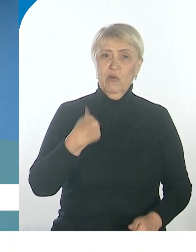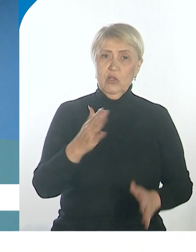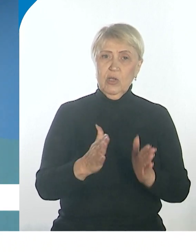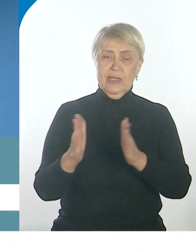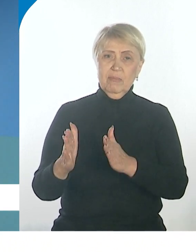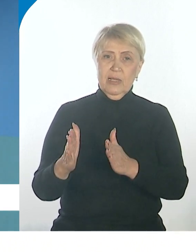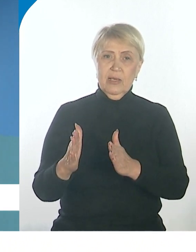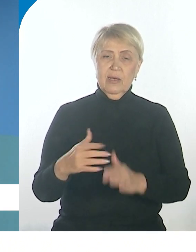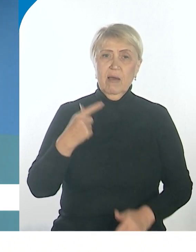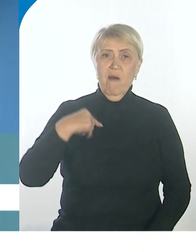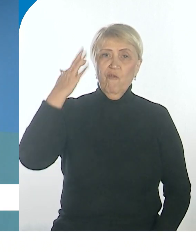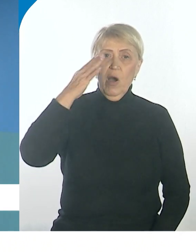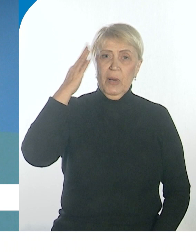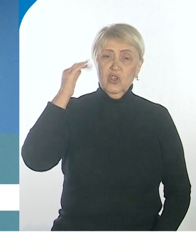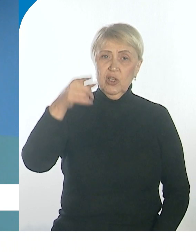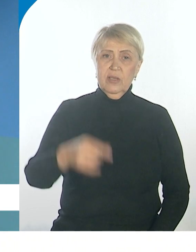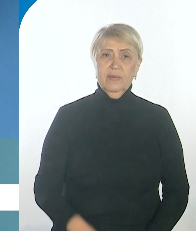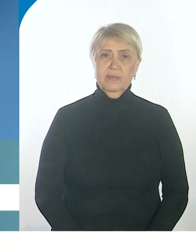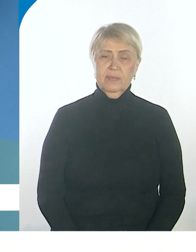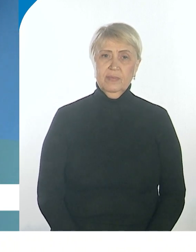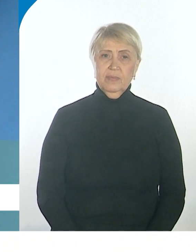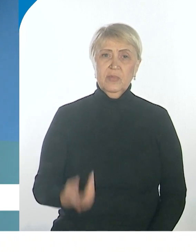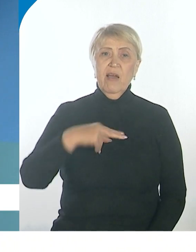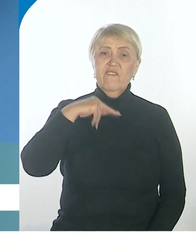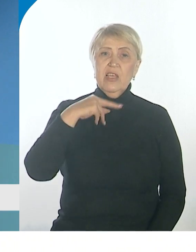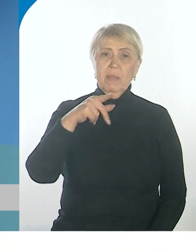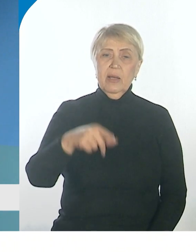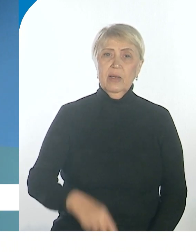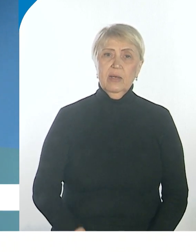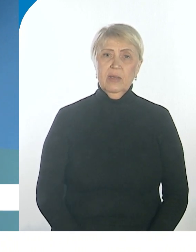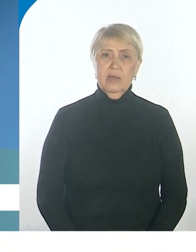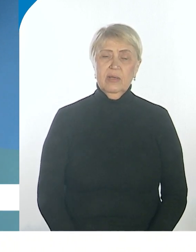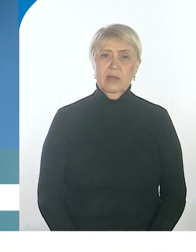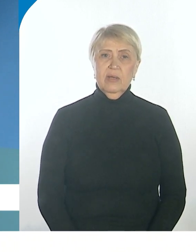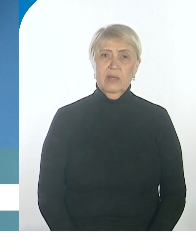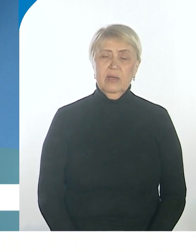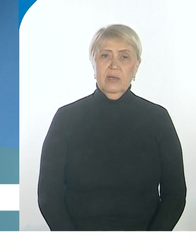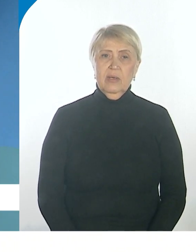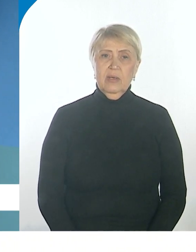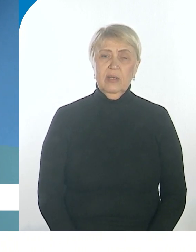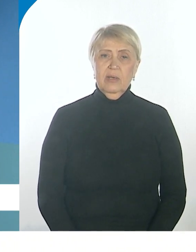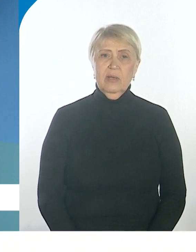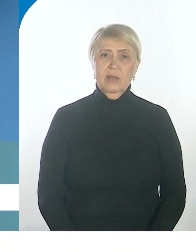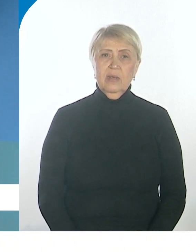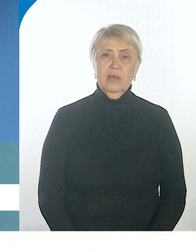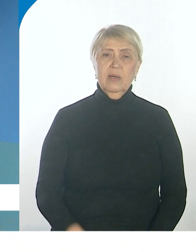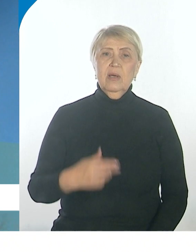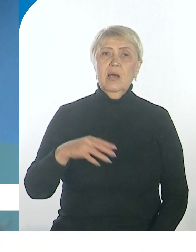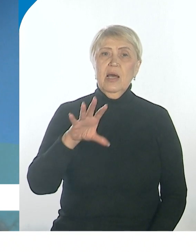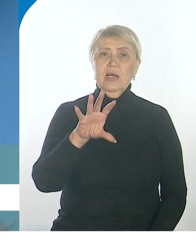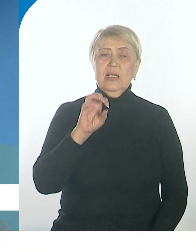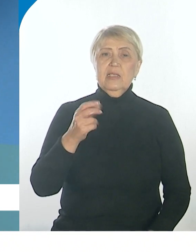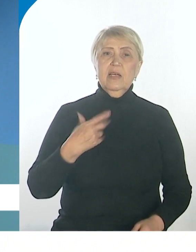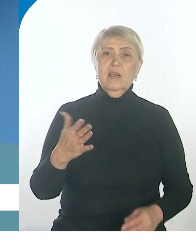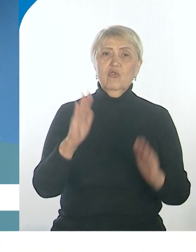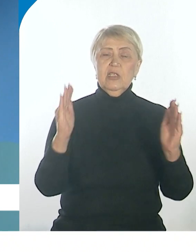воображения, внимания. Сенсорная панель помогает им на